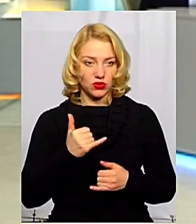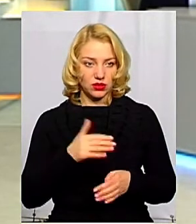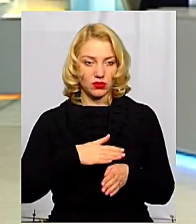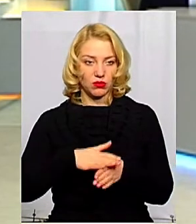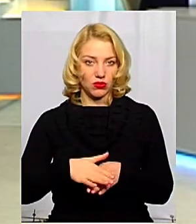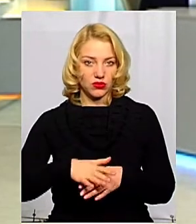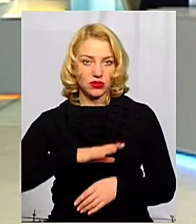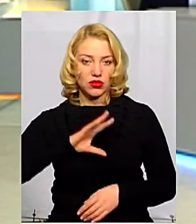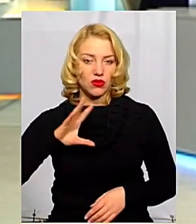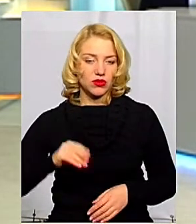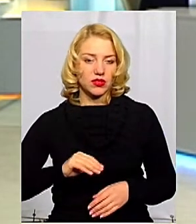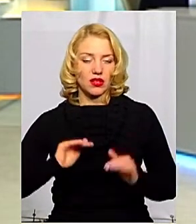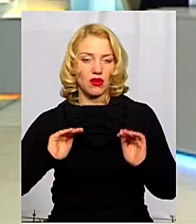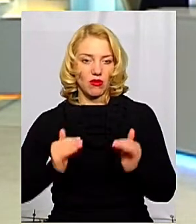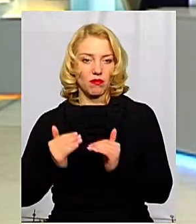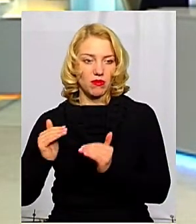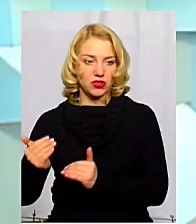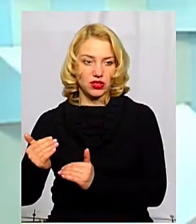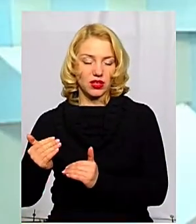вже всі обмежені навчання